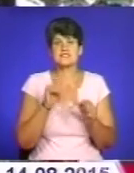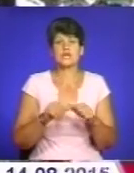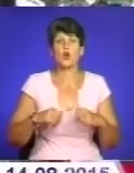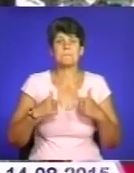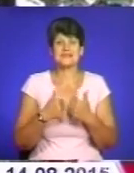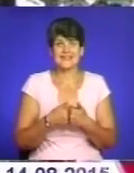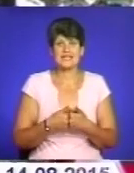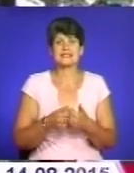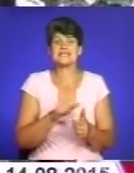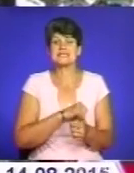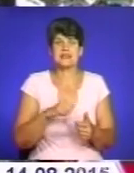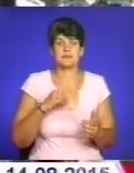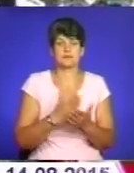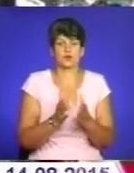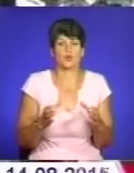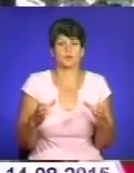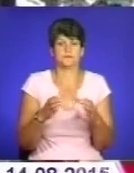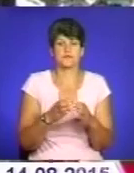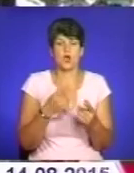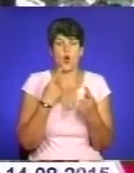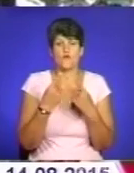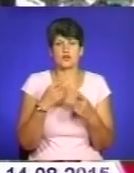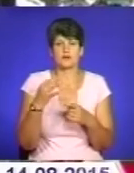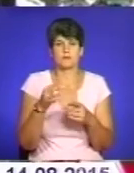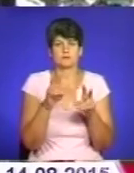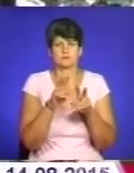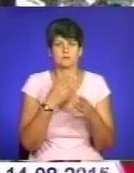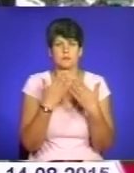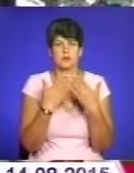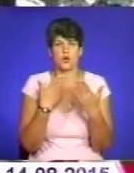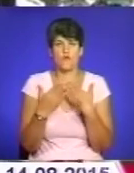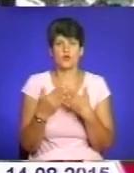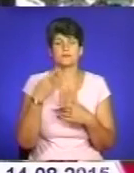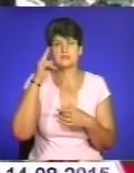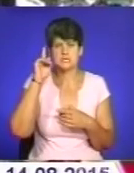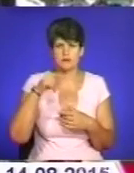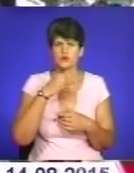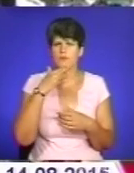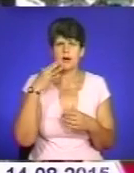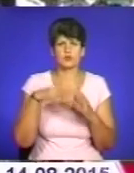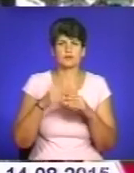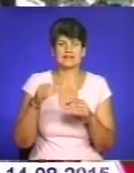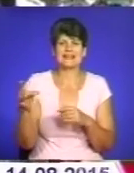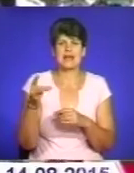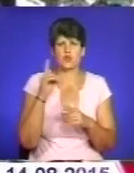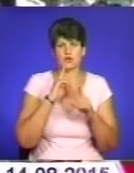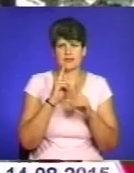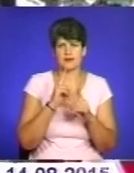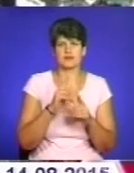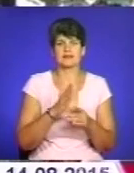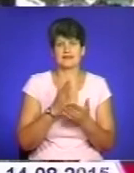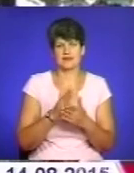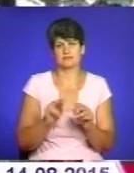самоорганізуватися і говорити, провести переговори. Тим більше, що ми знаємо, що дуже багато депутатів районних рад є самі раз